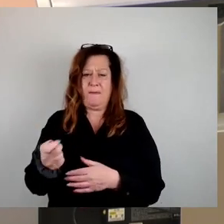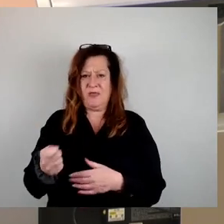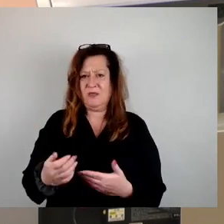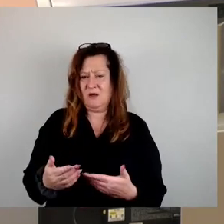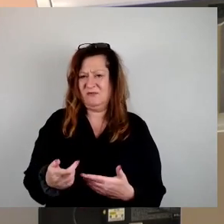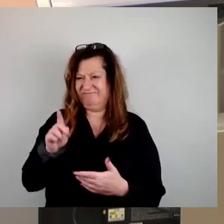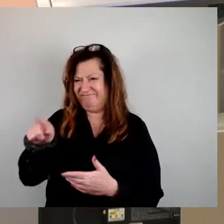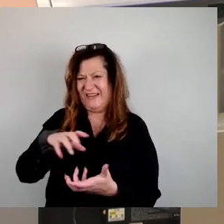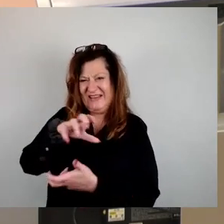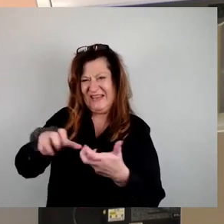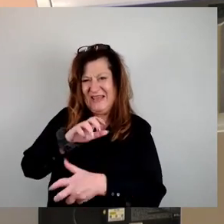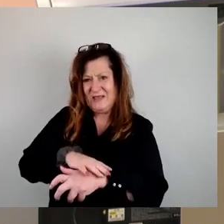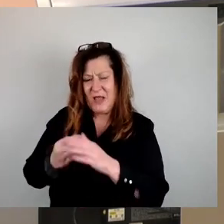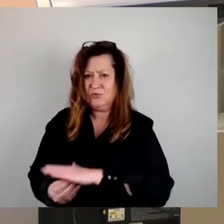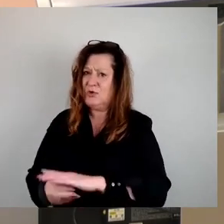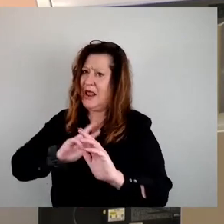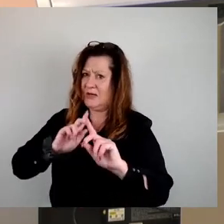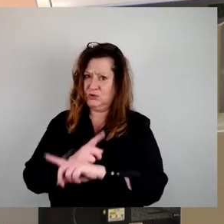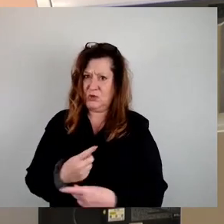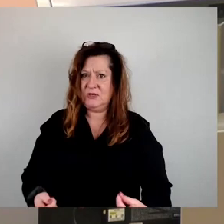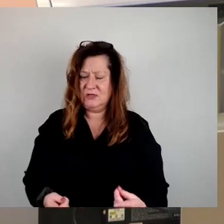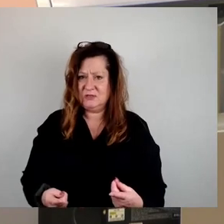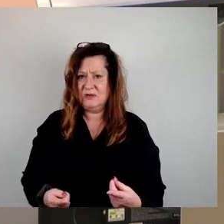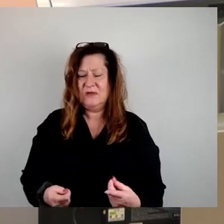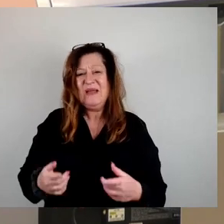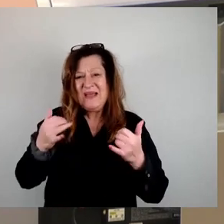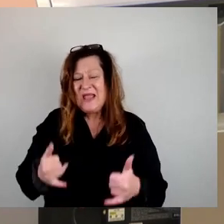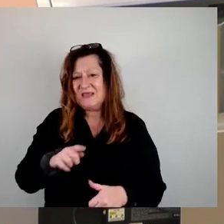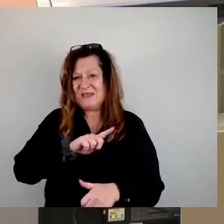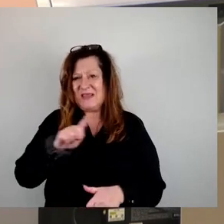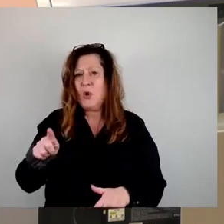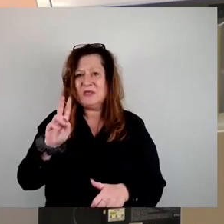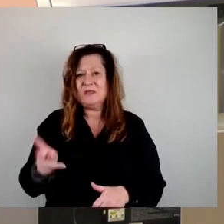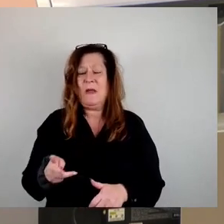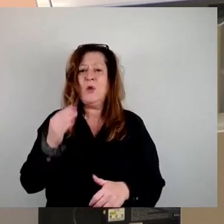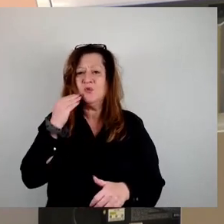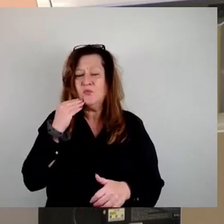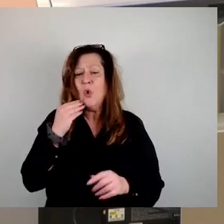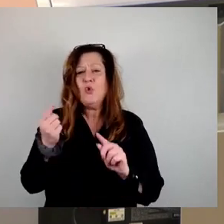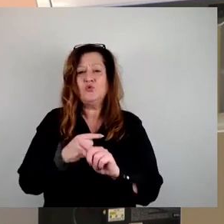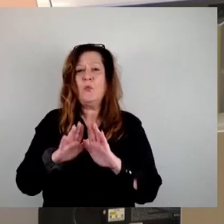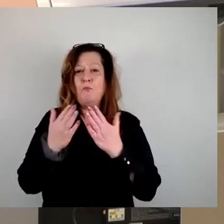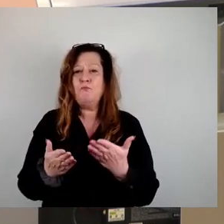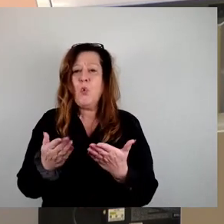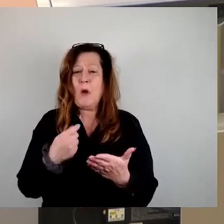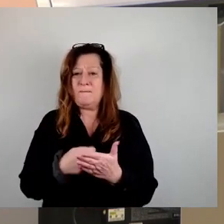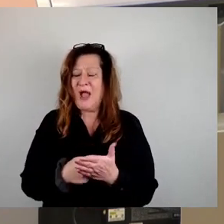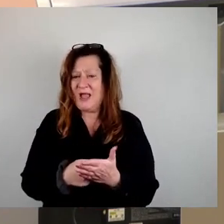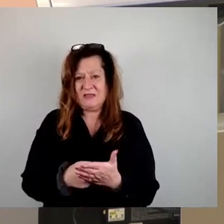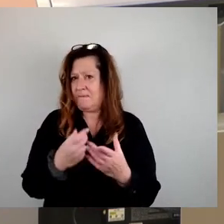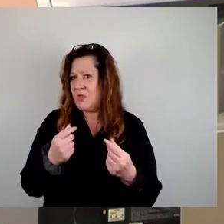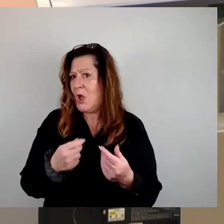der Stadt mit Vonovia, die 1.200 Wohnungen jetzt zum Buchpreis zu kaufen, ist per se kein guter. Wünschenswert wäre die